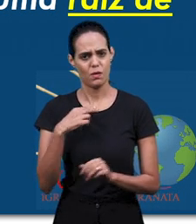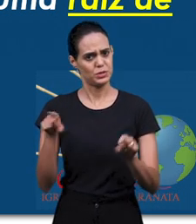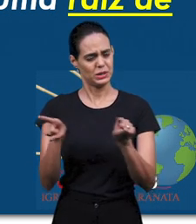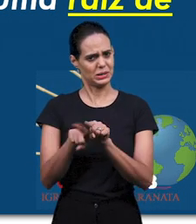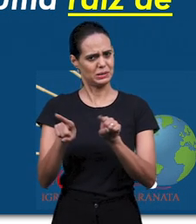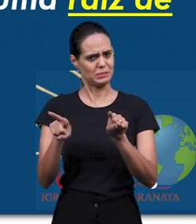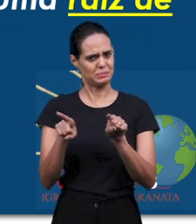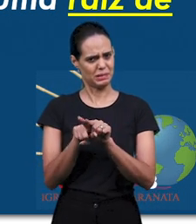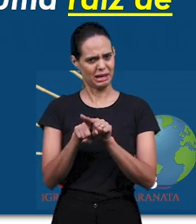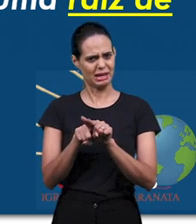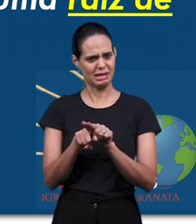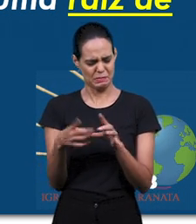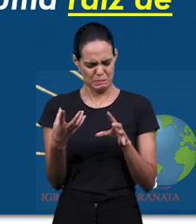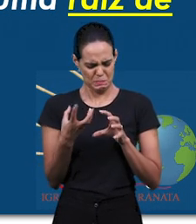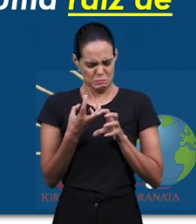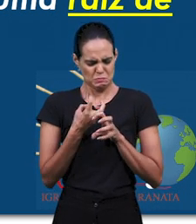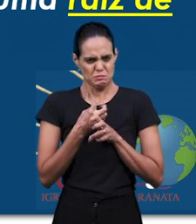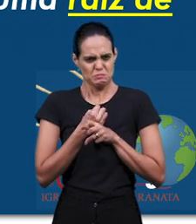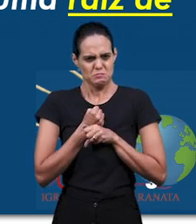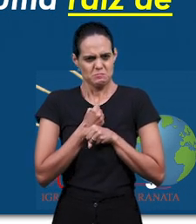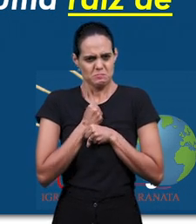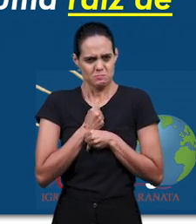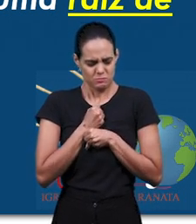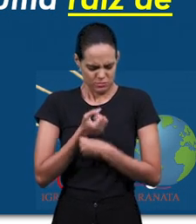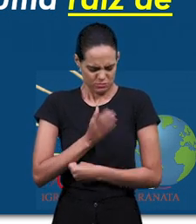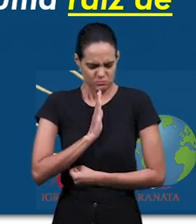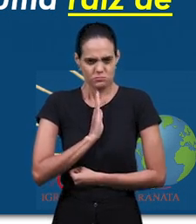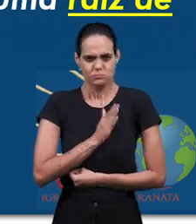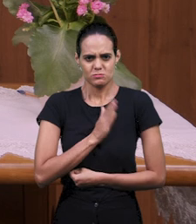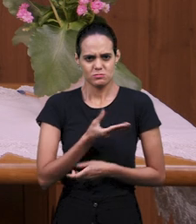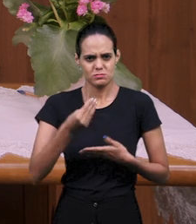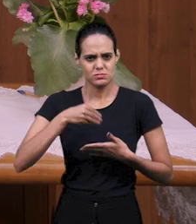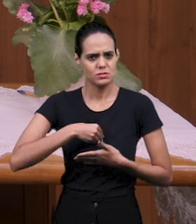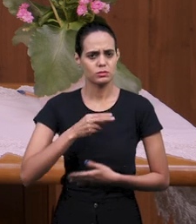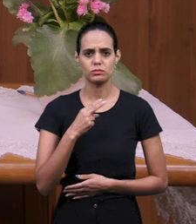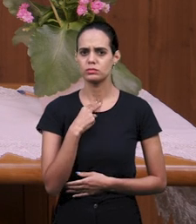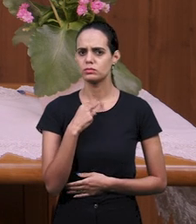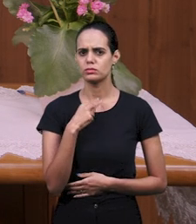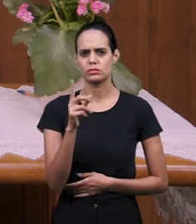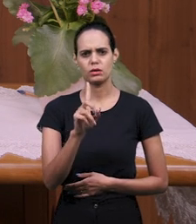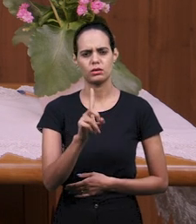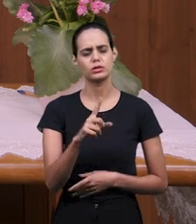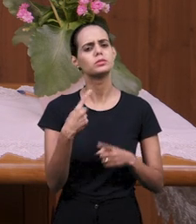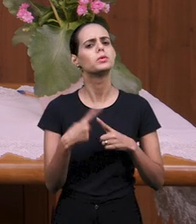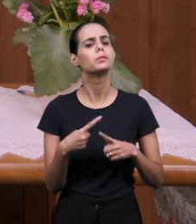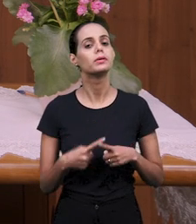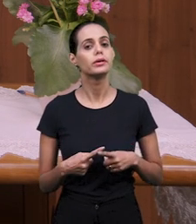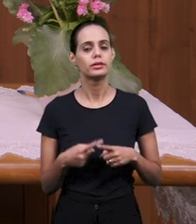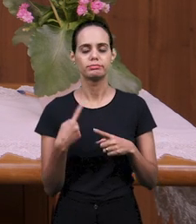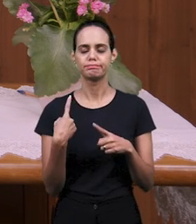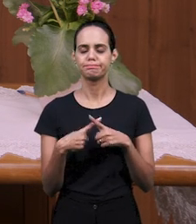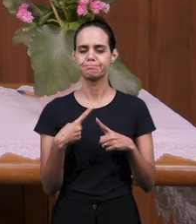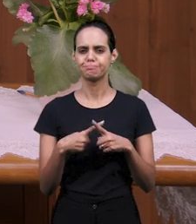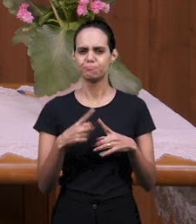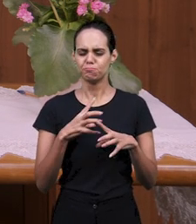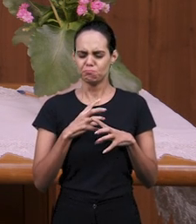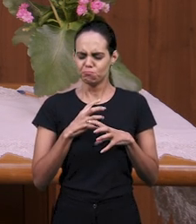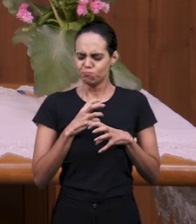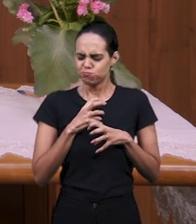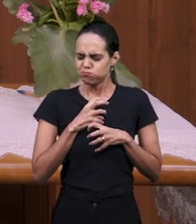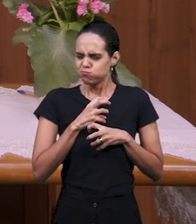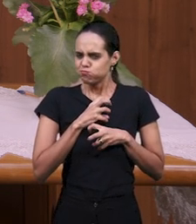не причинил вреда, чтобы им не осквернились многие. Потому что горечь,